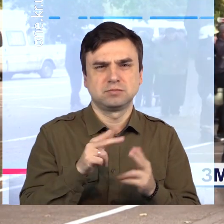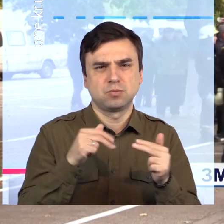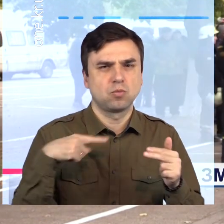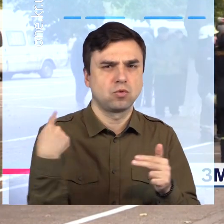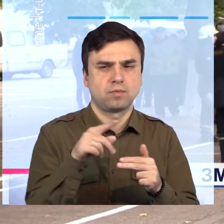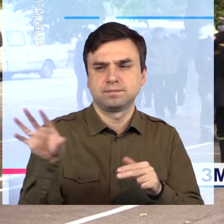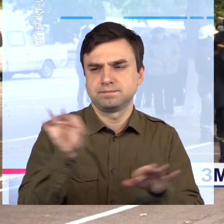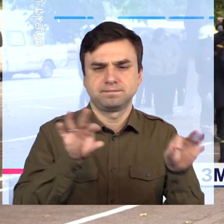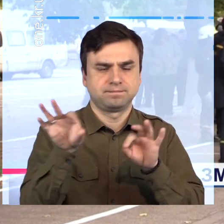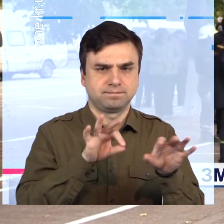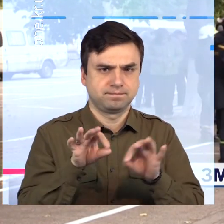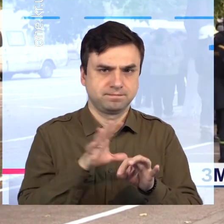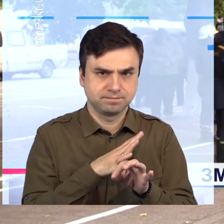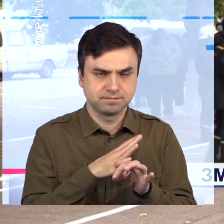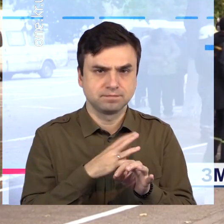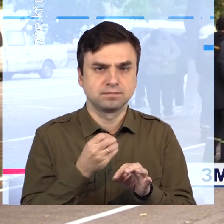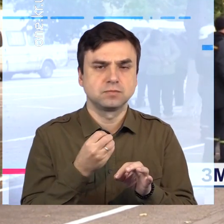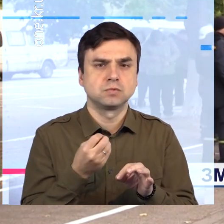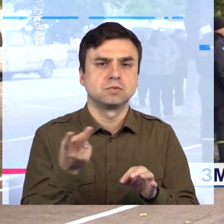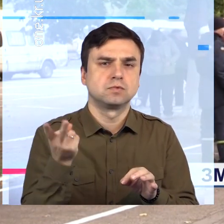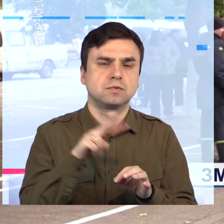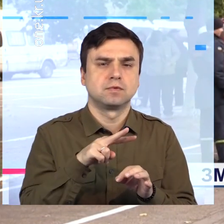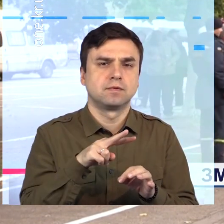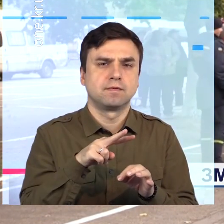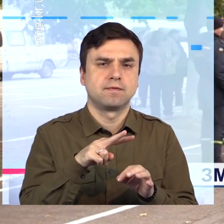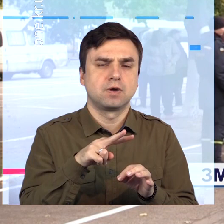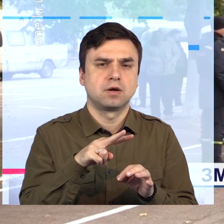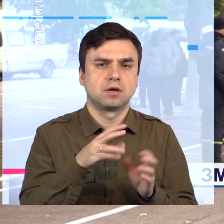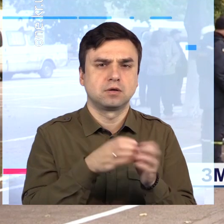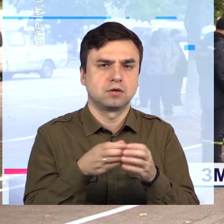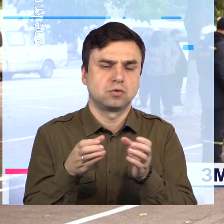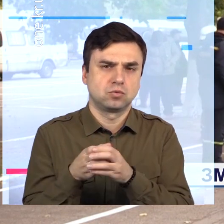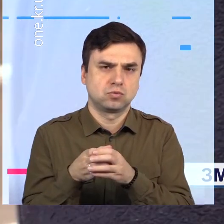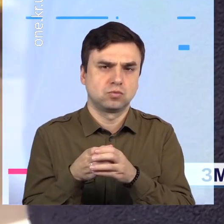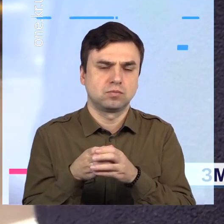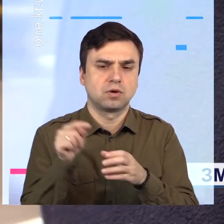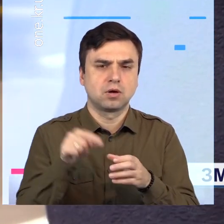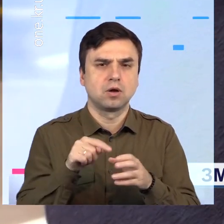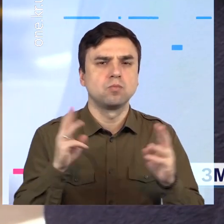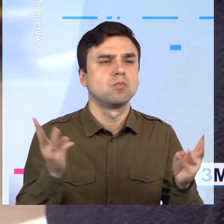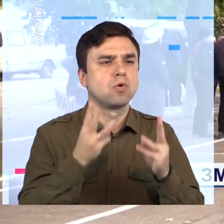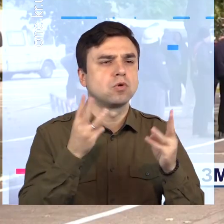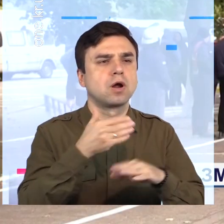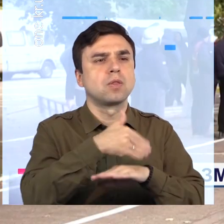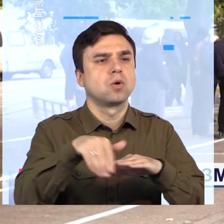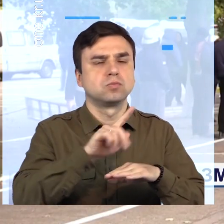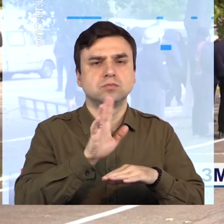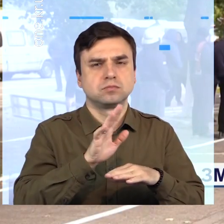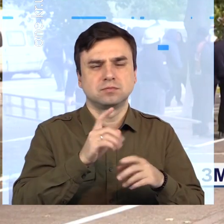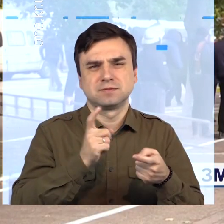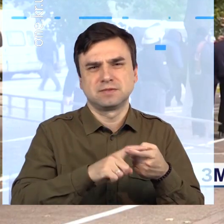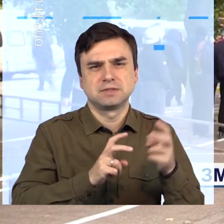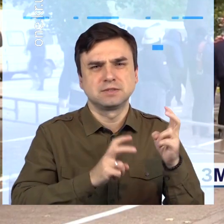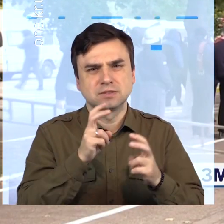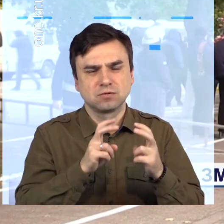область, а також два загони, які здійснюють охорону об'єктів на договорних засадах. Це ті вправи, які вони